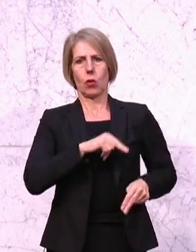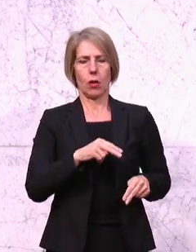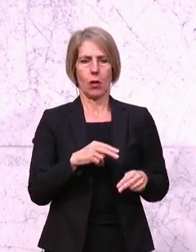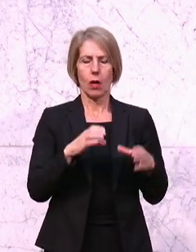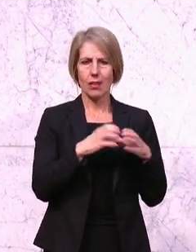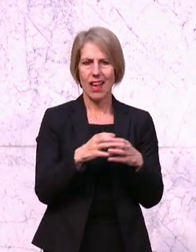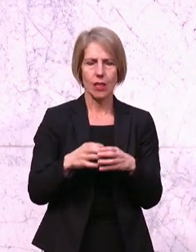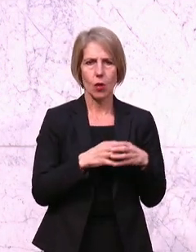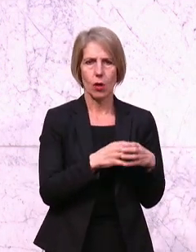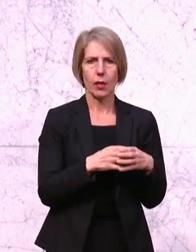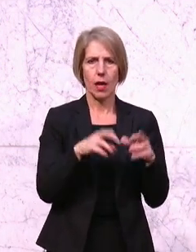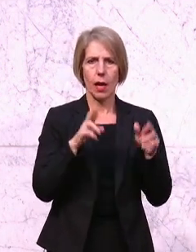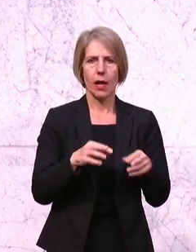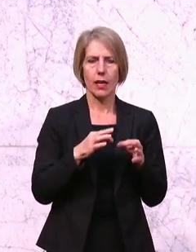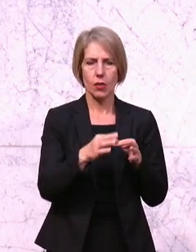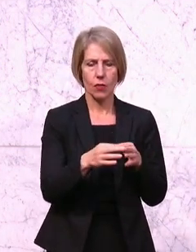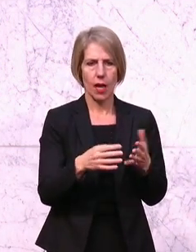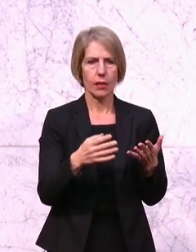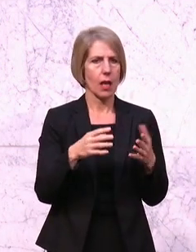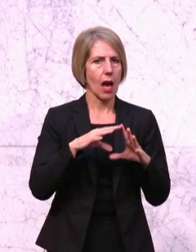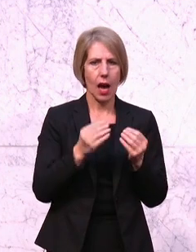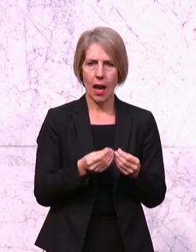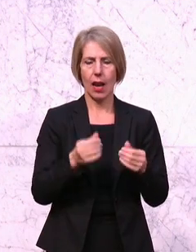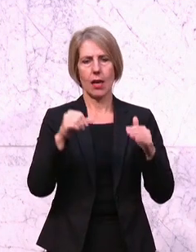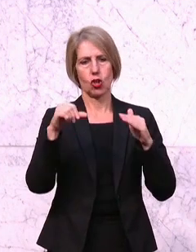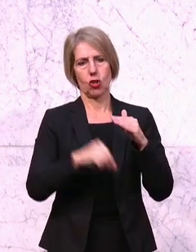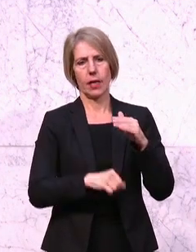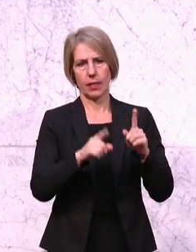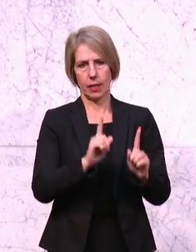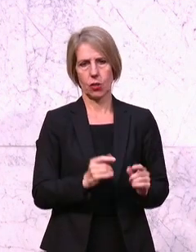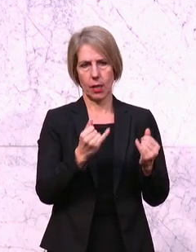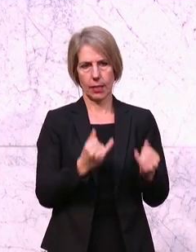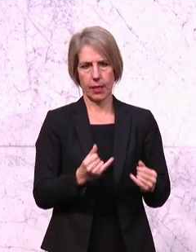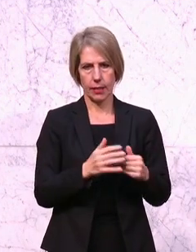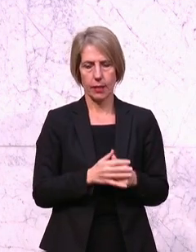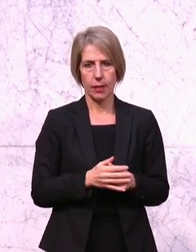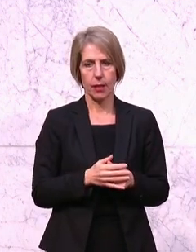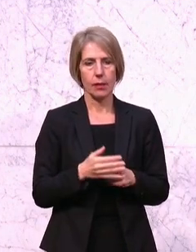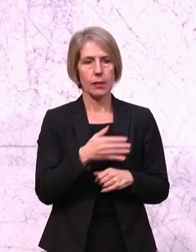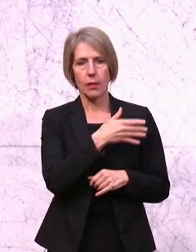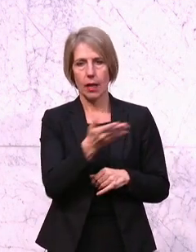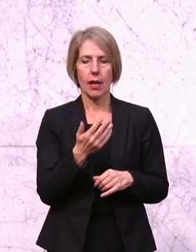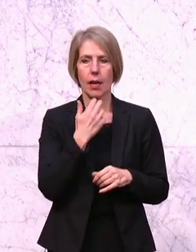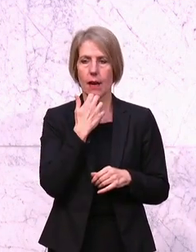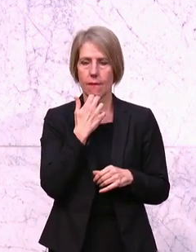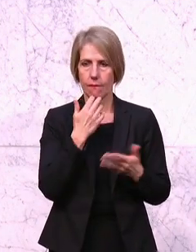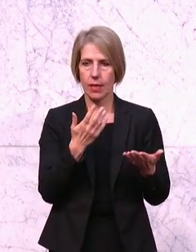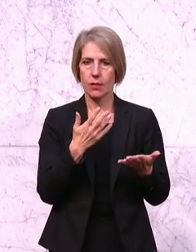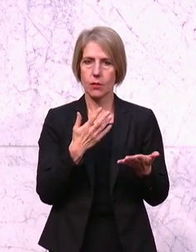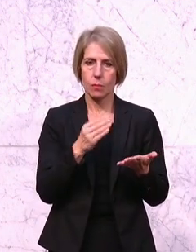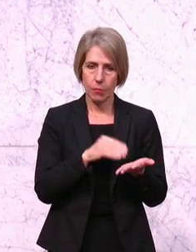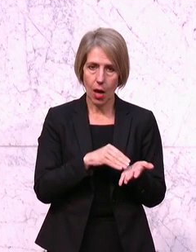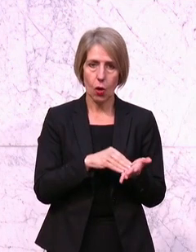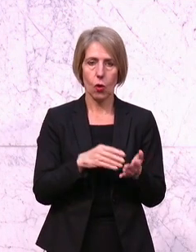Genossenschaftsmittel, alle systematisch schlechter gestellt werden. Ihr entzieht in Wahrheit jene, die wir brauchen, um sozialen